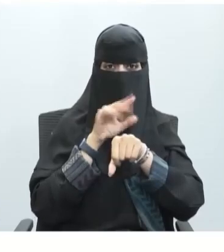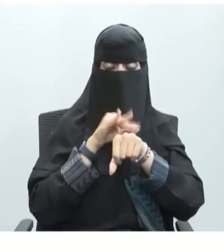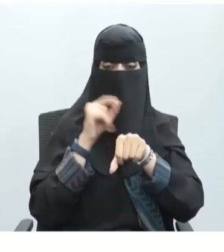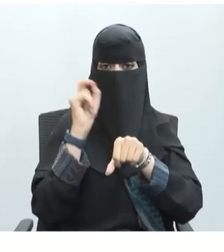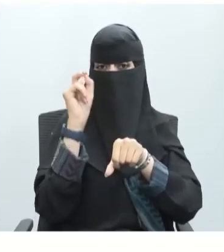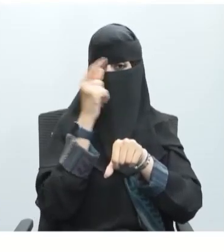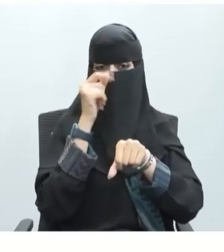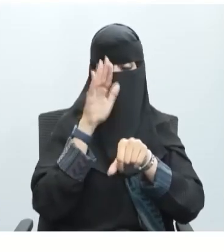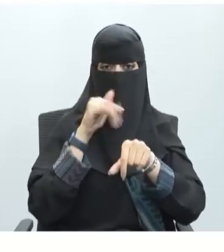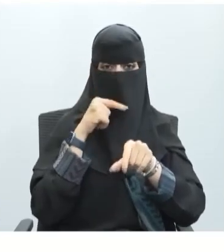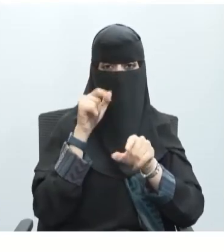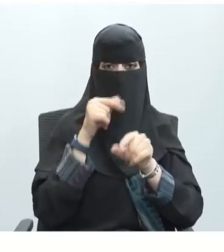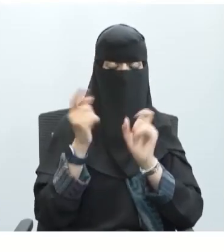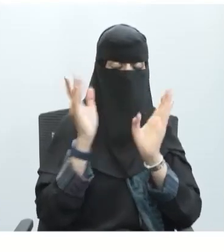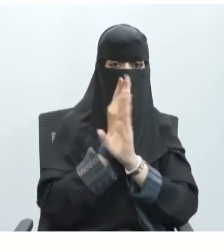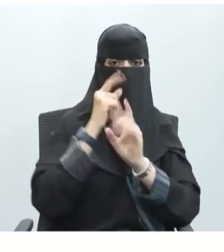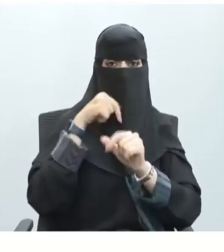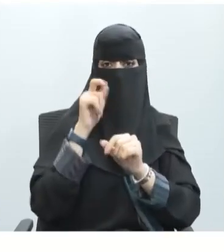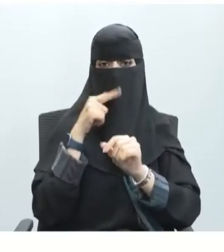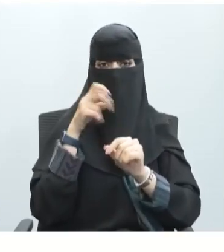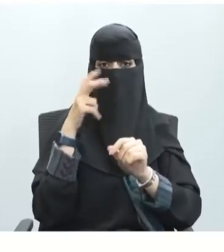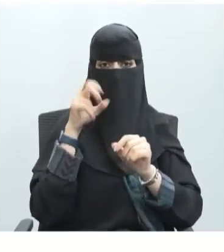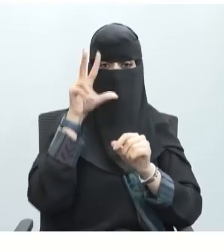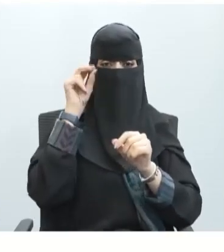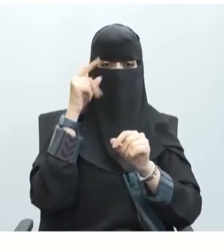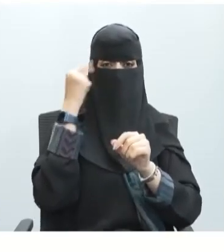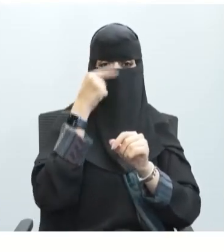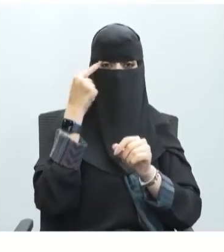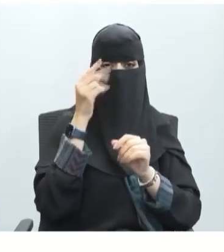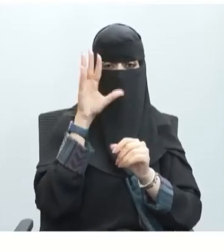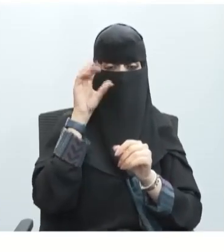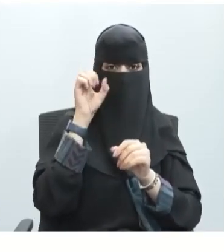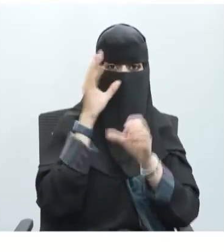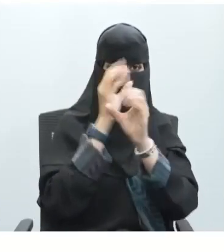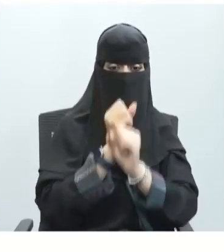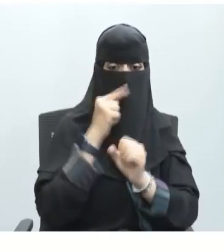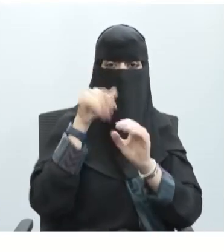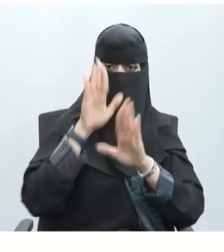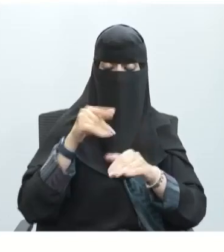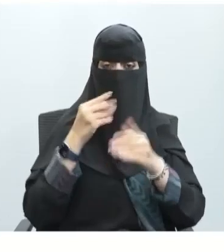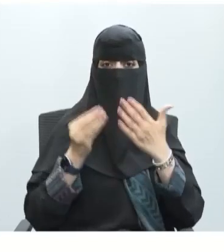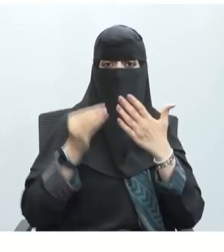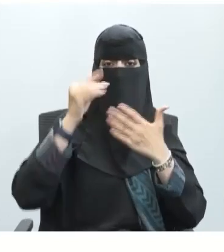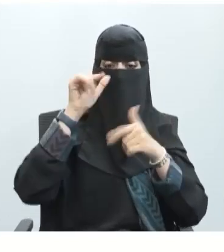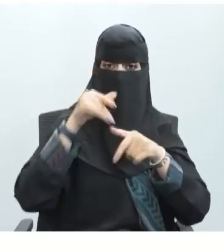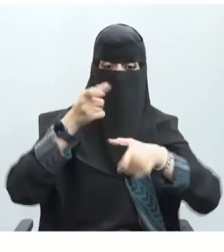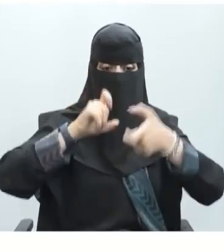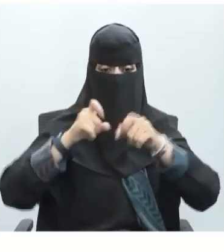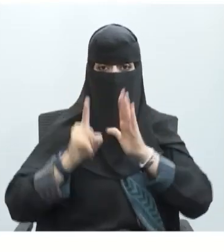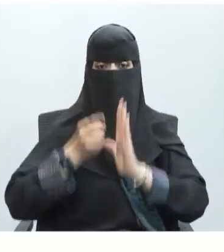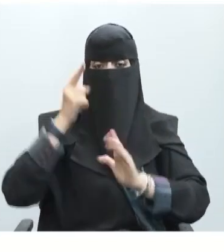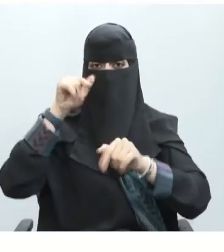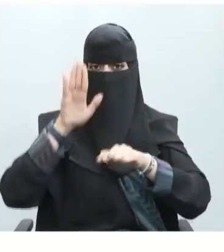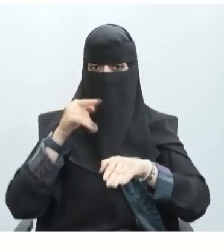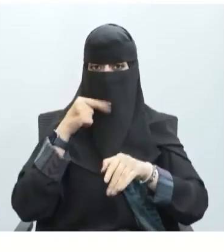من اللي ثاني تسمح برد فعل المنعكس سريع لمنع الحاق الضرر بالعين هنا في خطوات لهذه التجربة في البداية يطلب